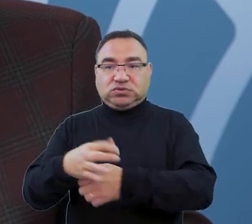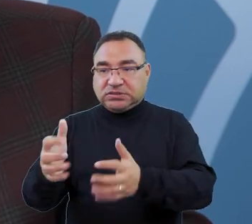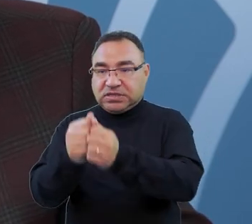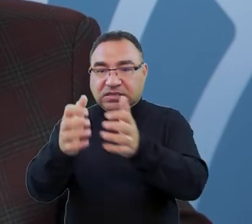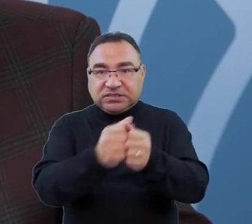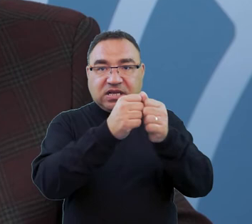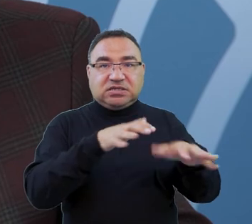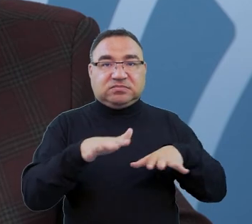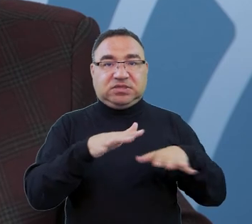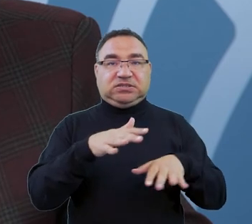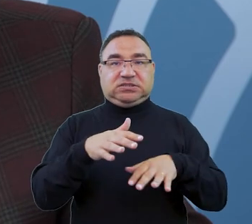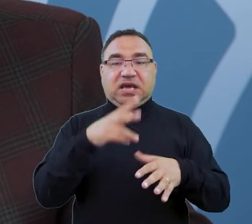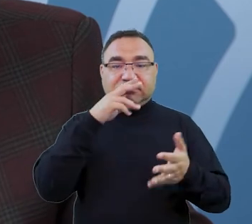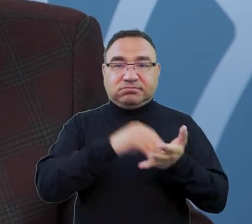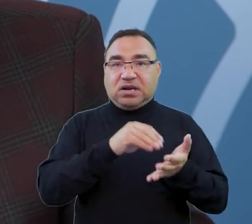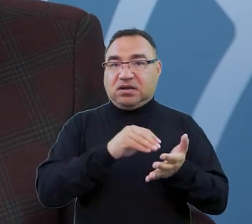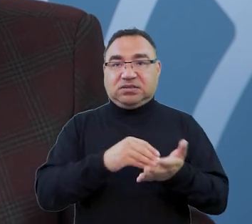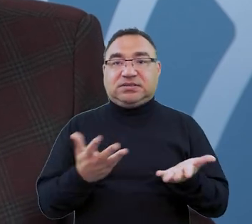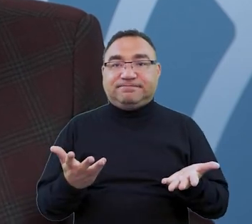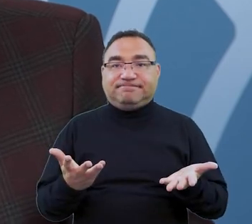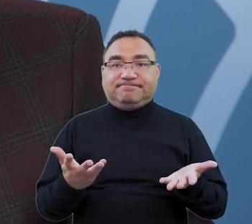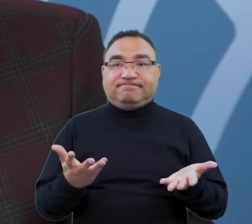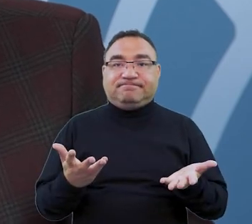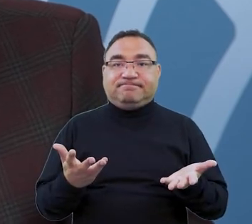zależnieniu miejsca pracy do odbywania praktyk